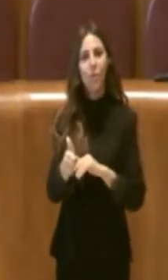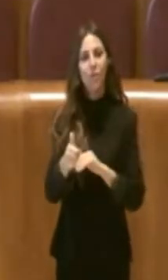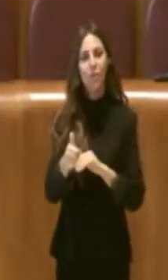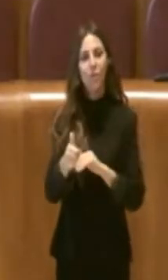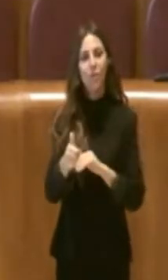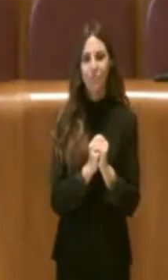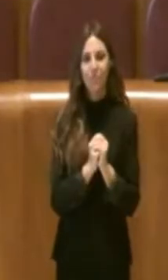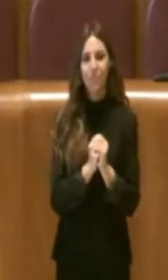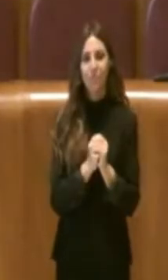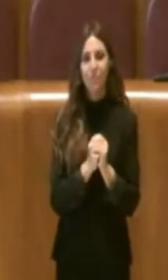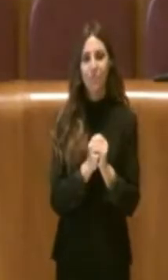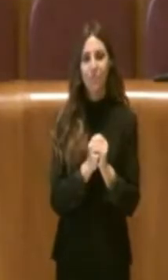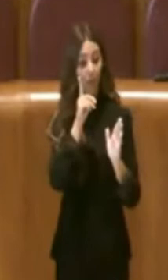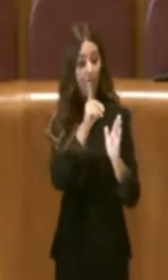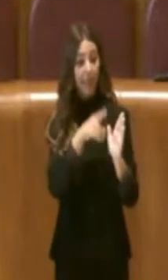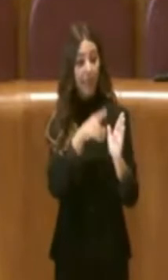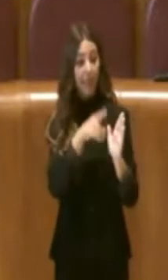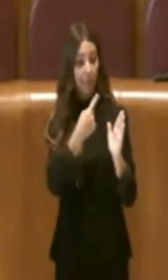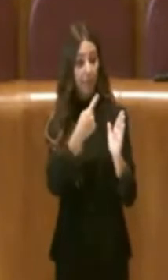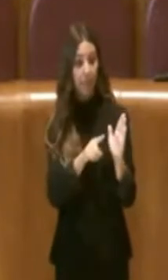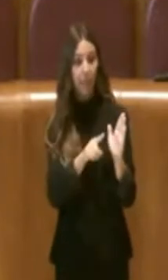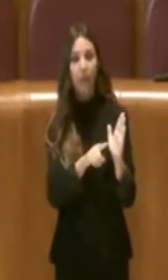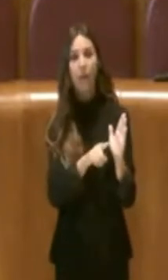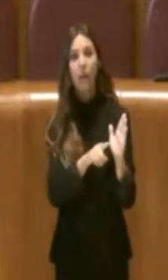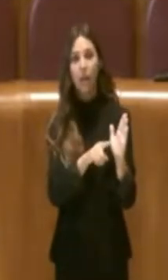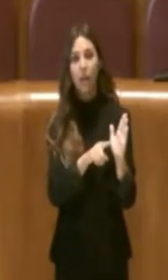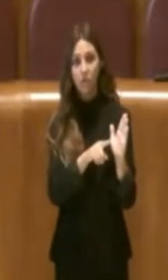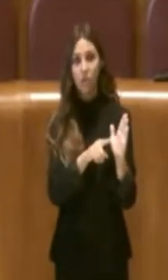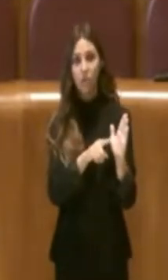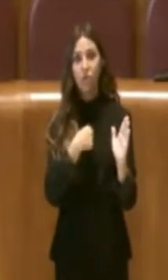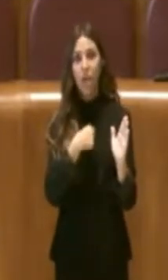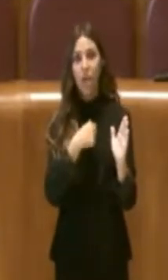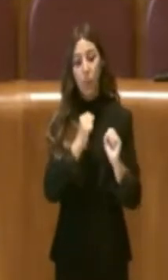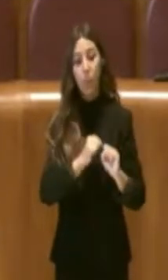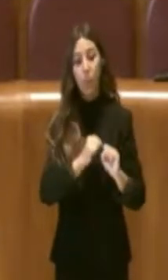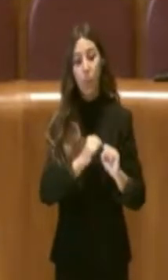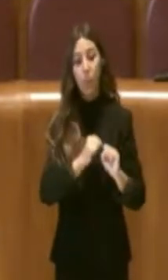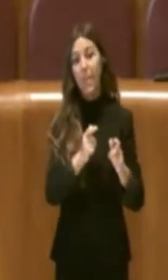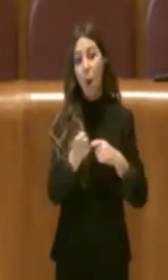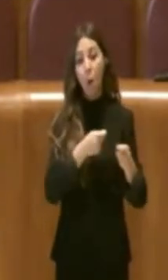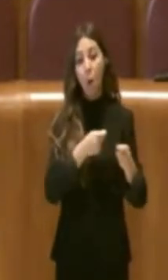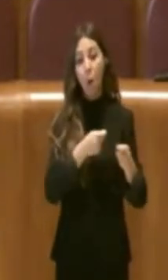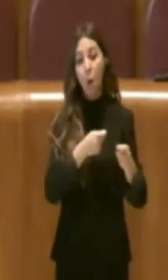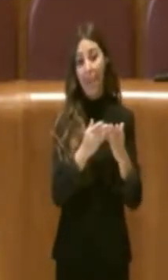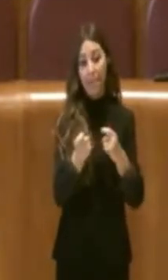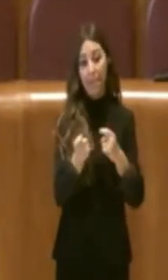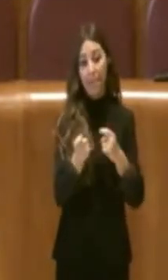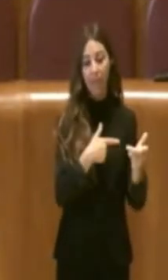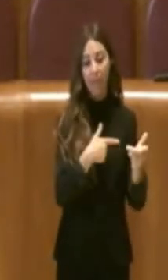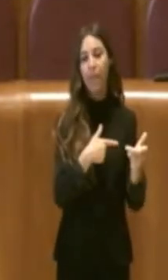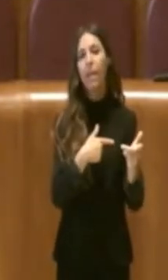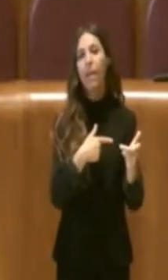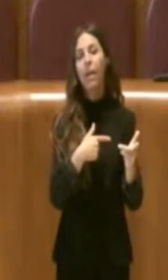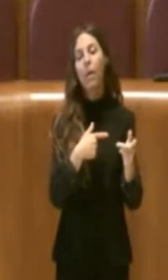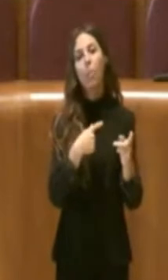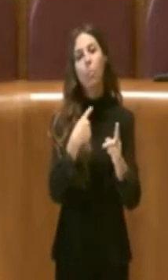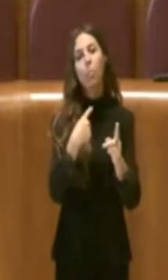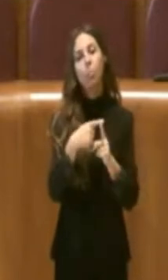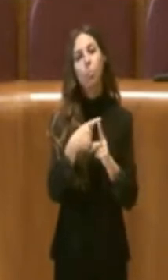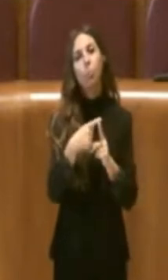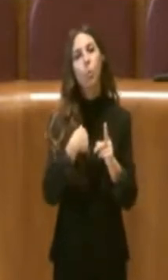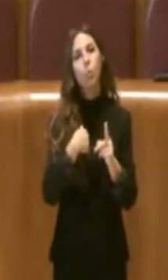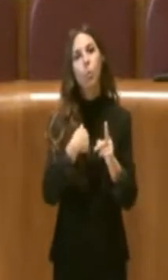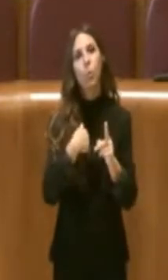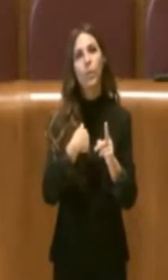Con questa delibera è stata ratificata la possibilità di fare questo commercio e poi è stato indicato il